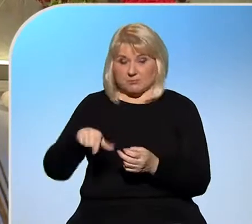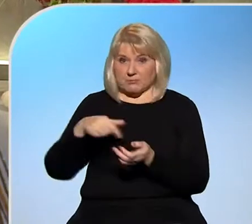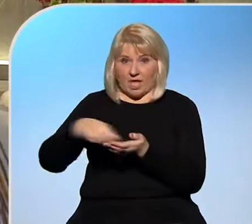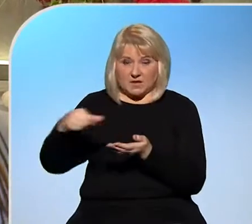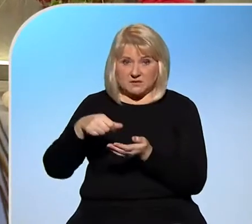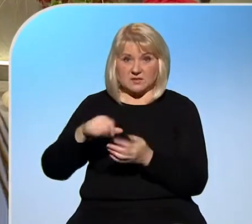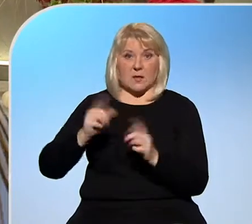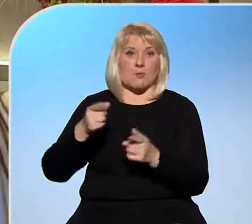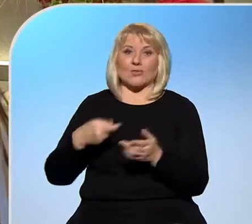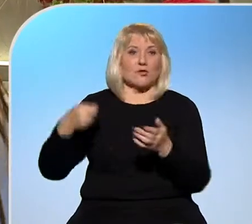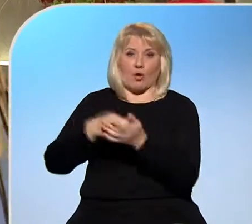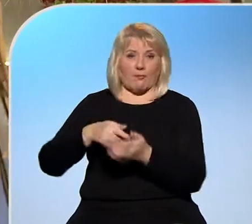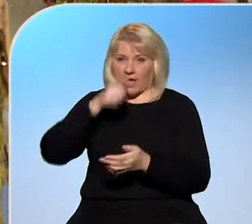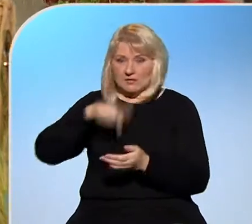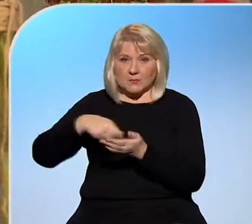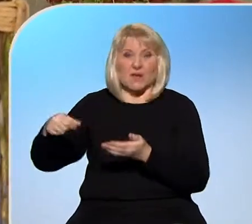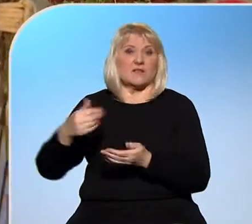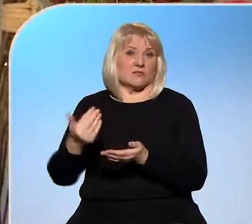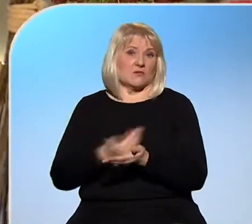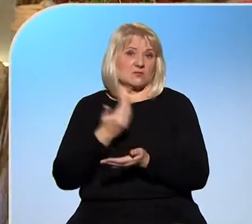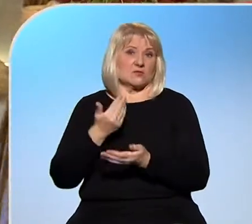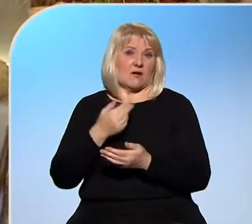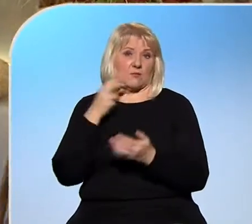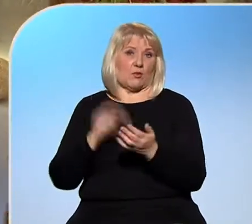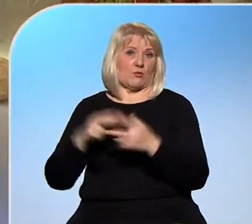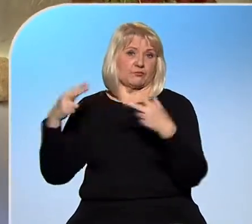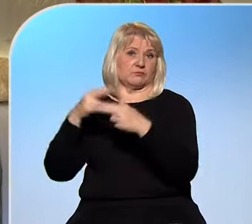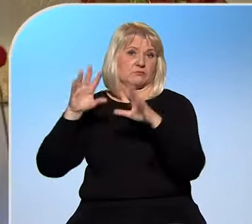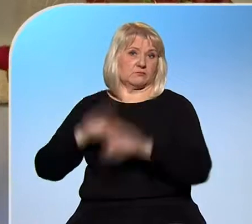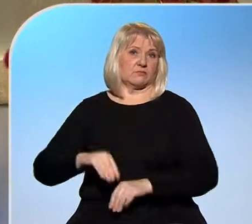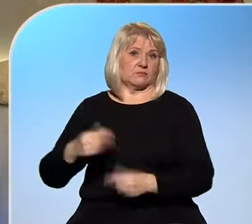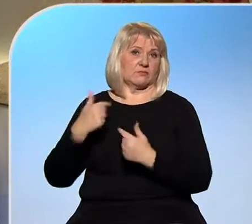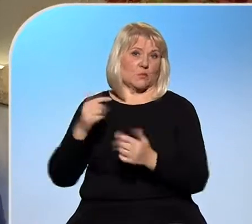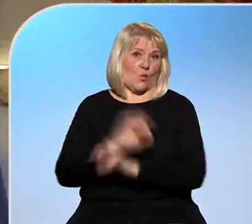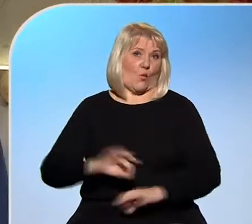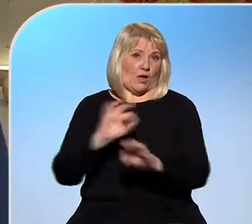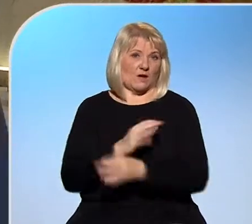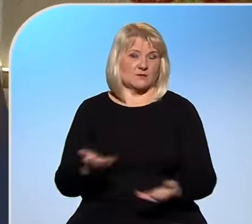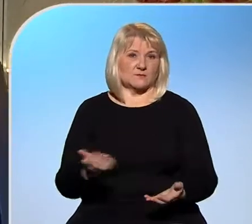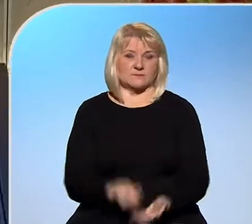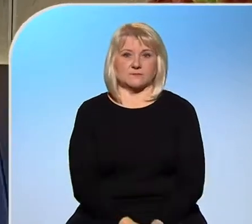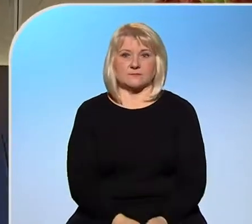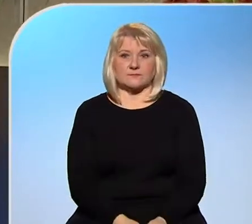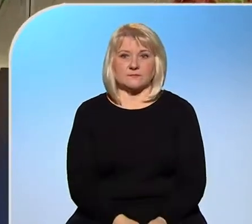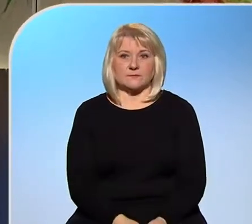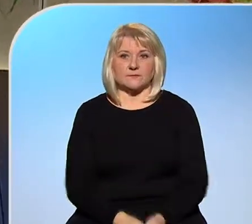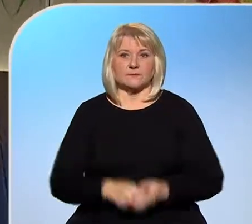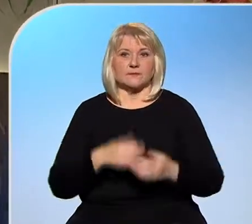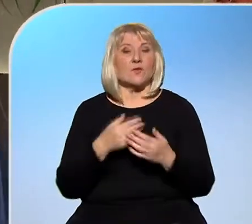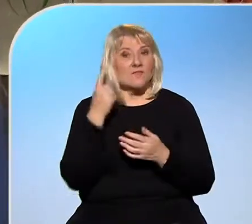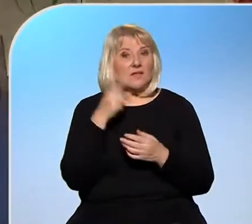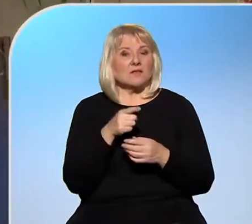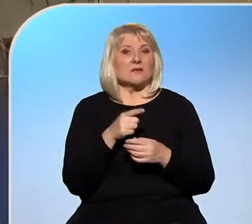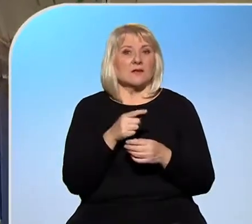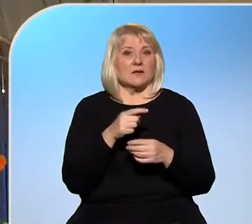nutí dodávek energie a to si myslím, že někdo z nás nepřejem. Jak moc častou variantou je tedy ten splátkový kalendář? Vychází